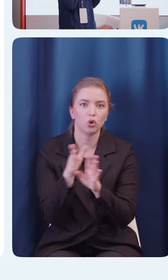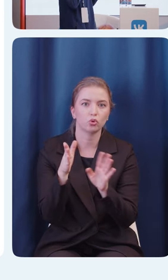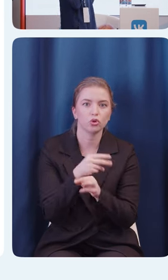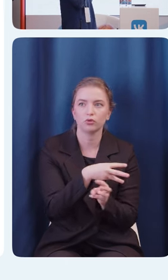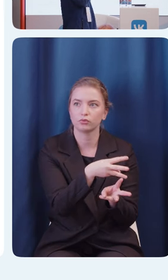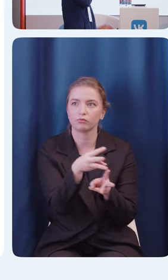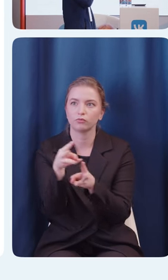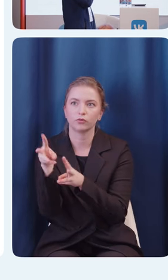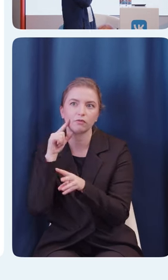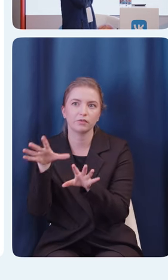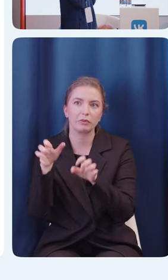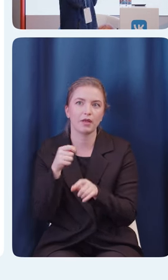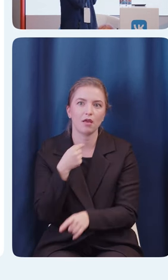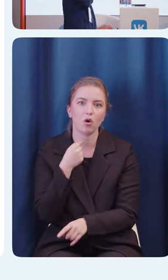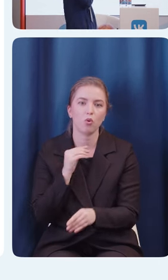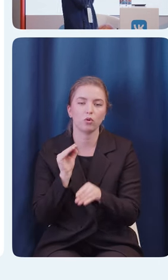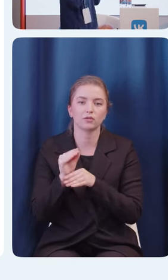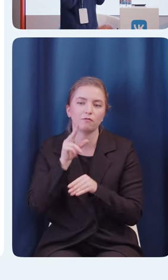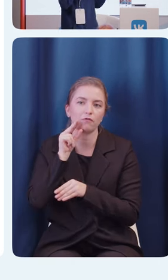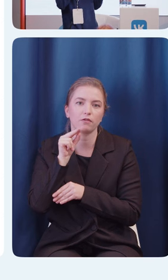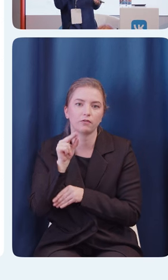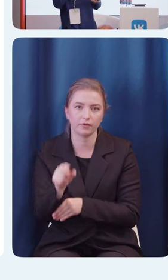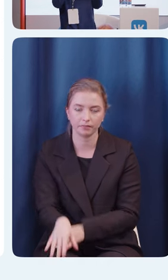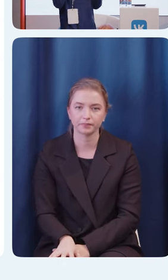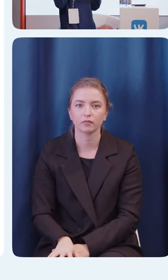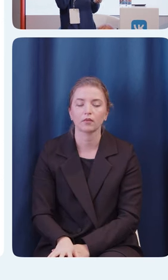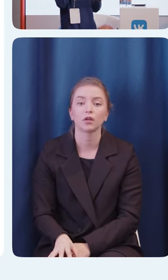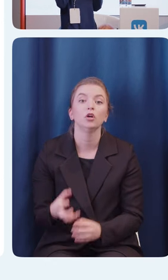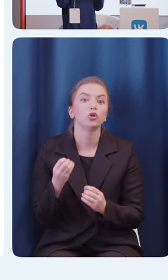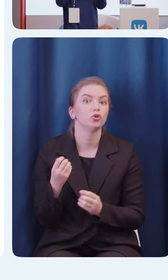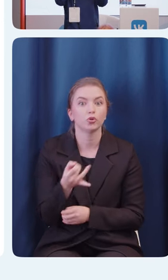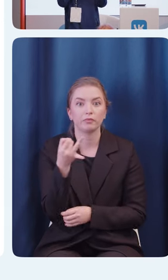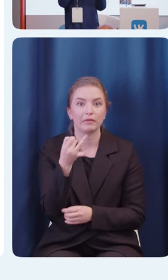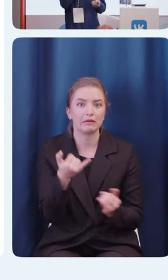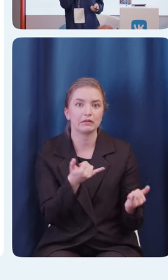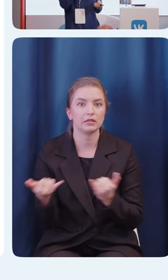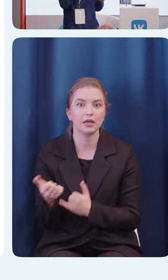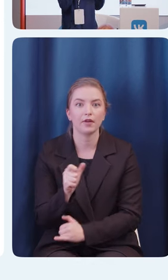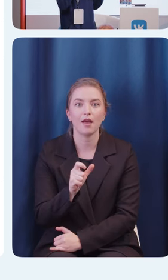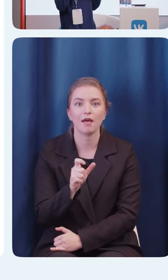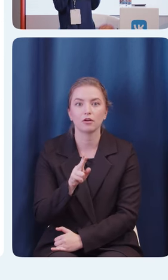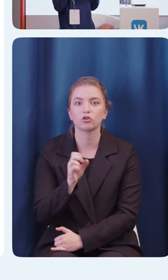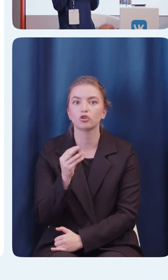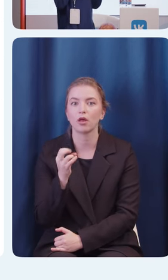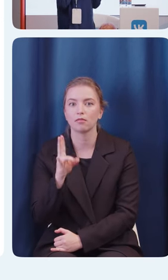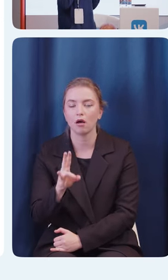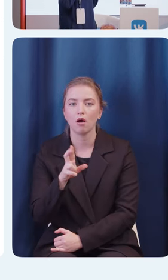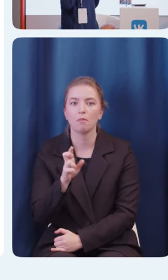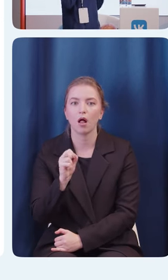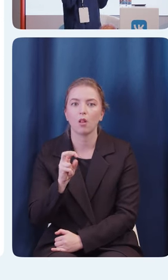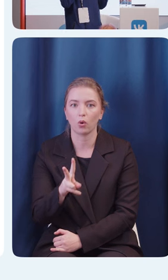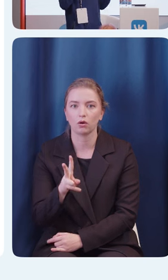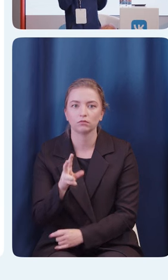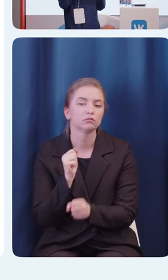Далее такой интересный сервис Action Blocks создает пользовательские сценарии. то есть, например,